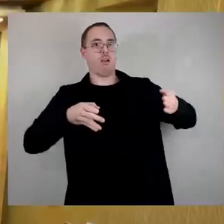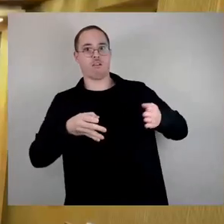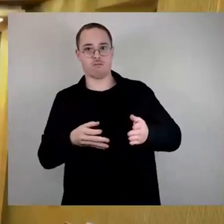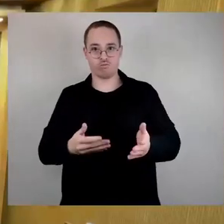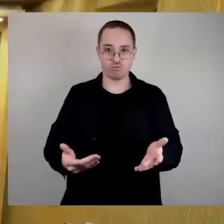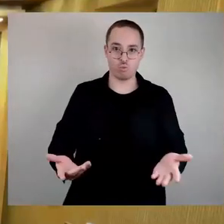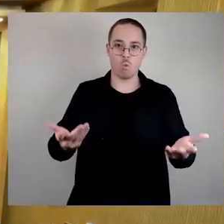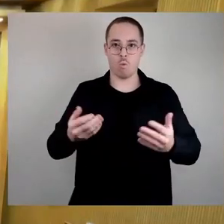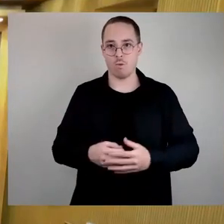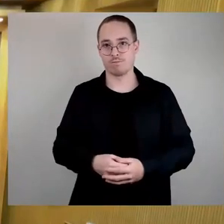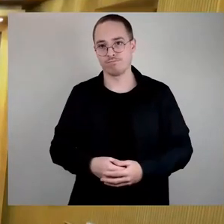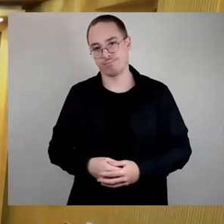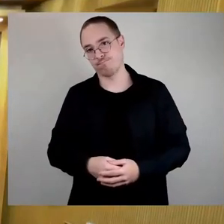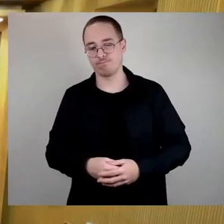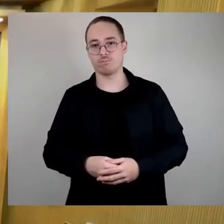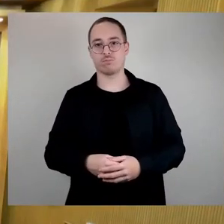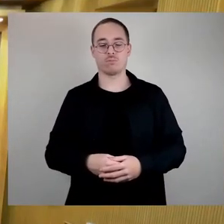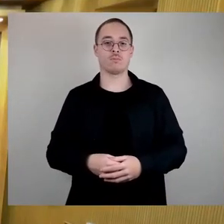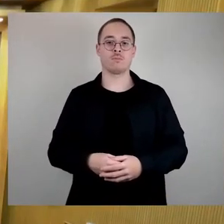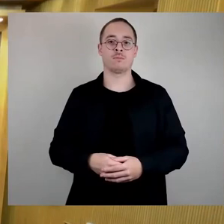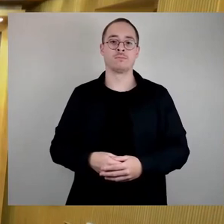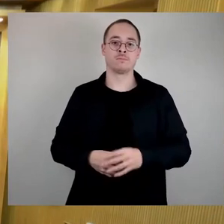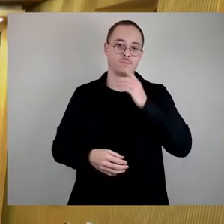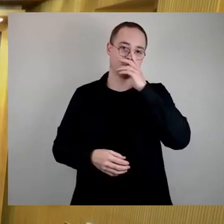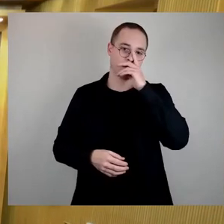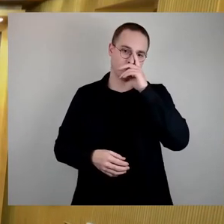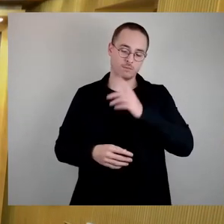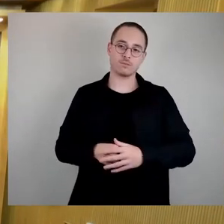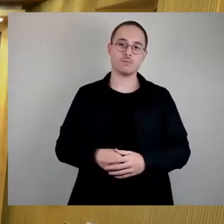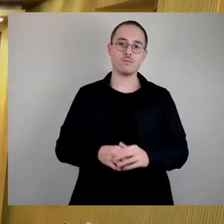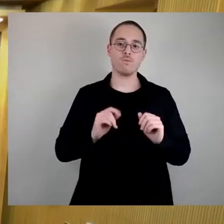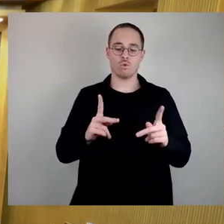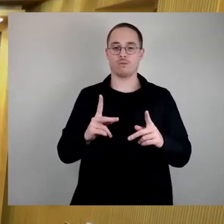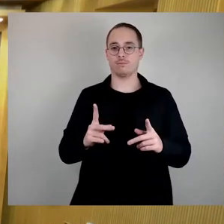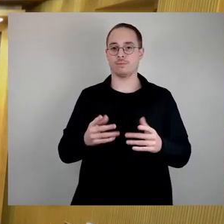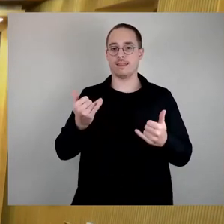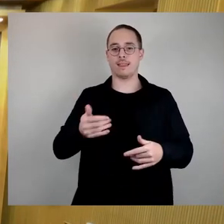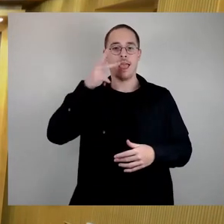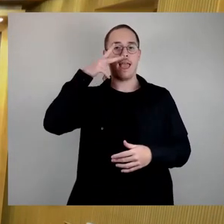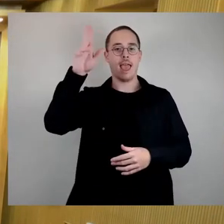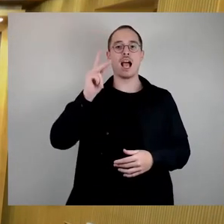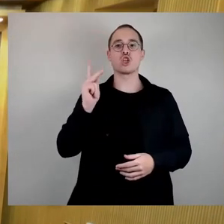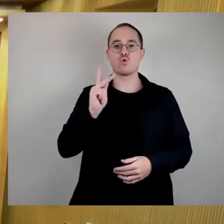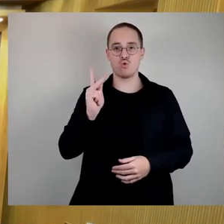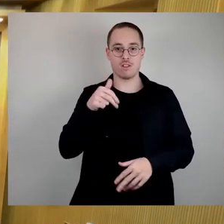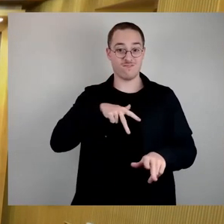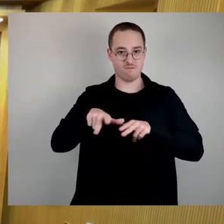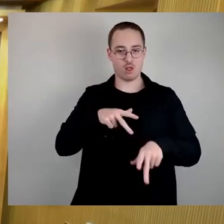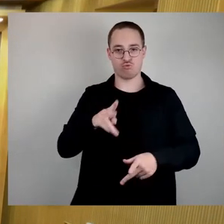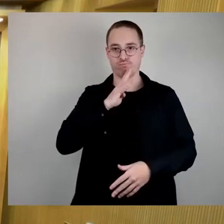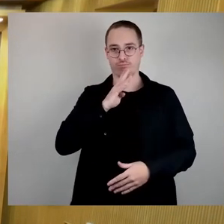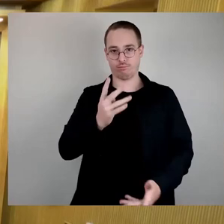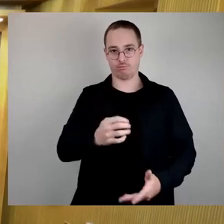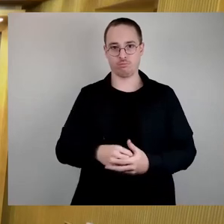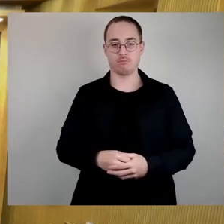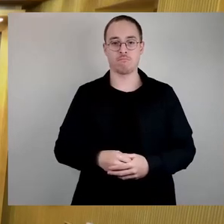So, da erstmal die Rednerliste abgearbeitet ist, würde ich jetzt Herrn Kühn bitten für die Verwaltung. Ja, meine sehr geehrten Damen und Herren